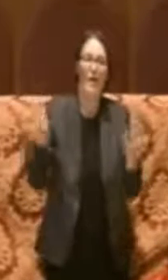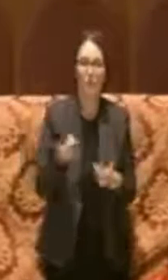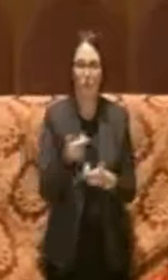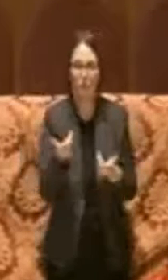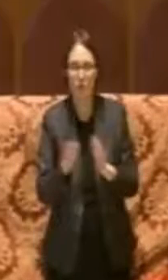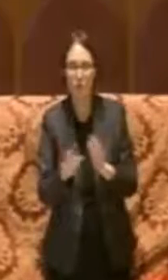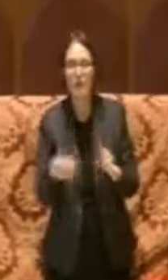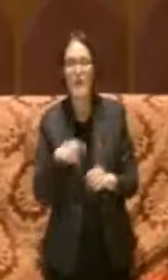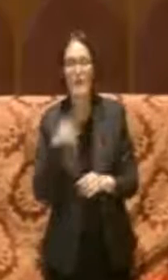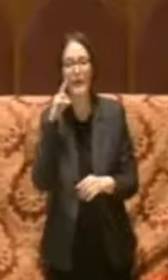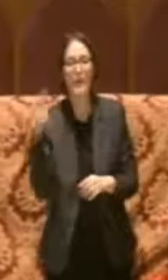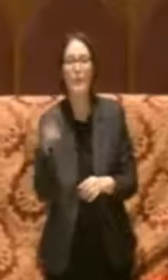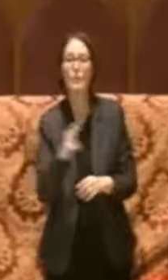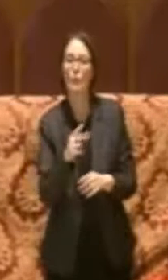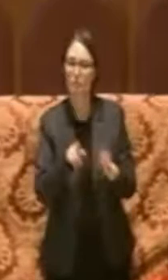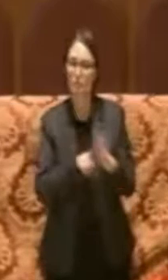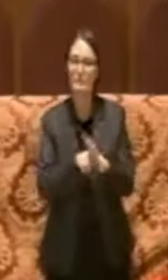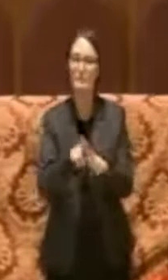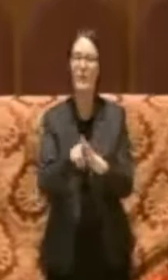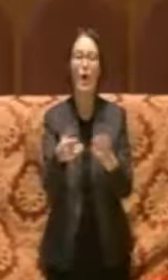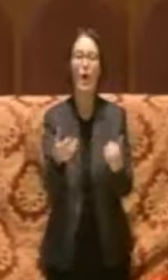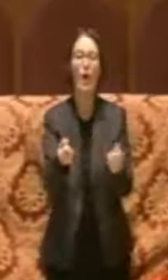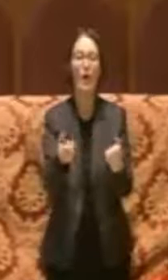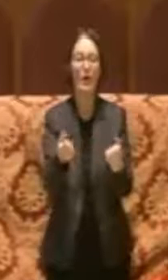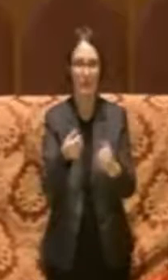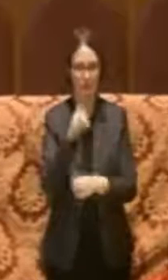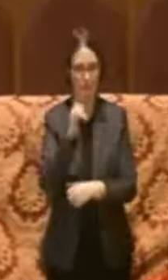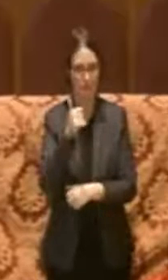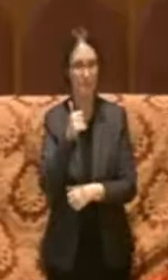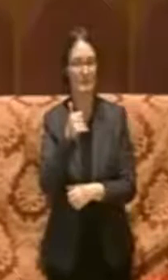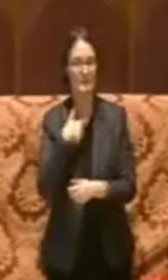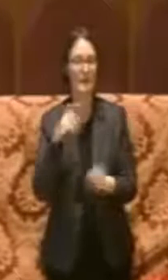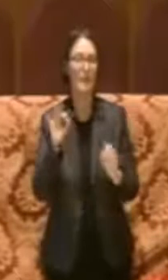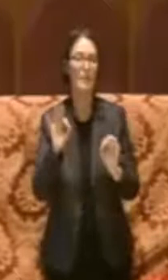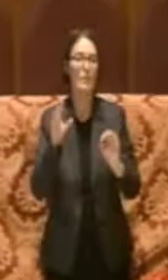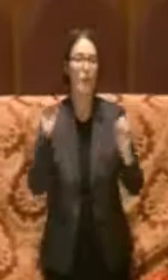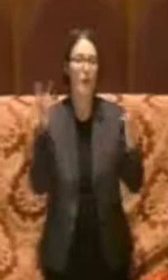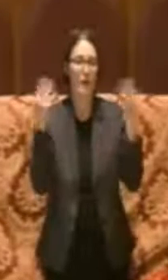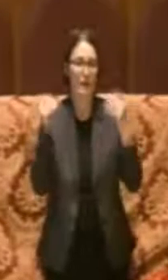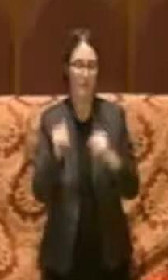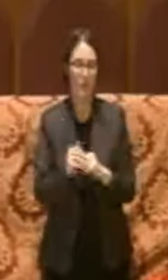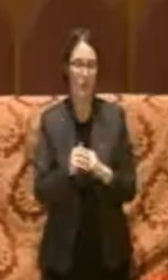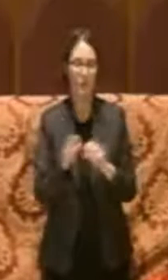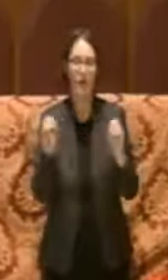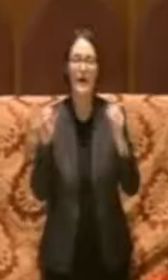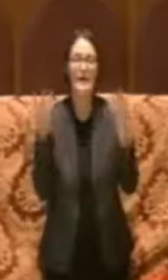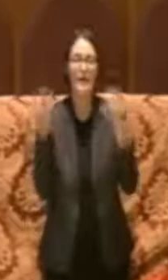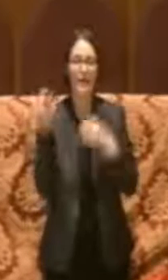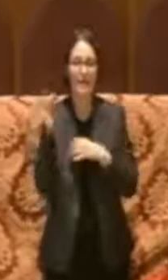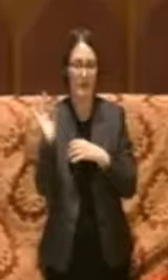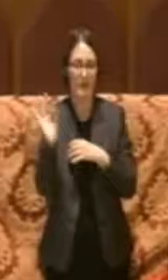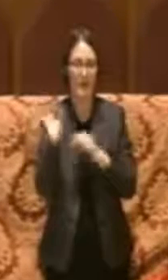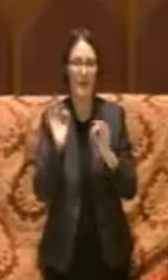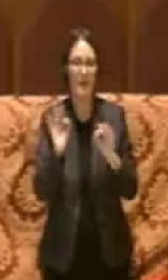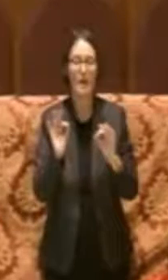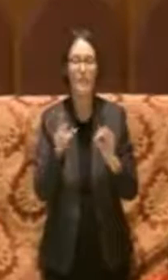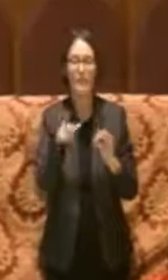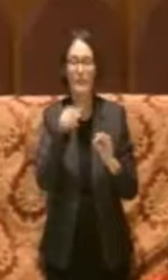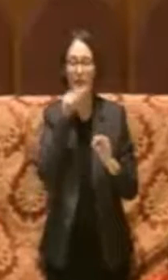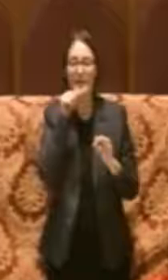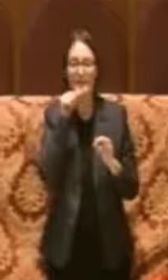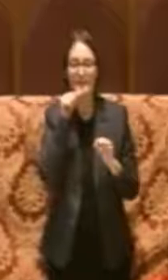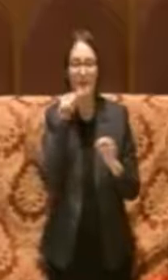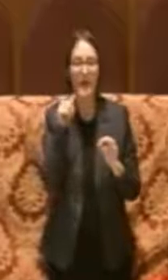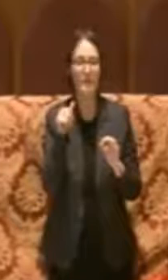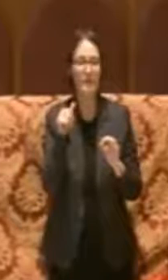ma dal punto di vista degli effetti assolutamente sì, una rivoluzione straordinaria che consentirà